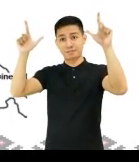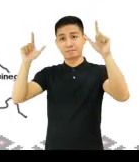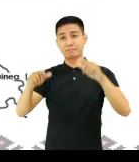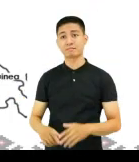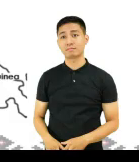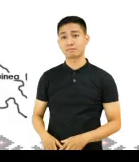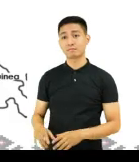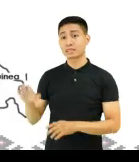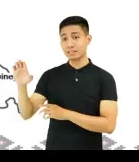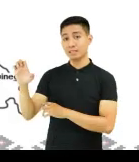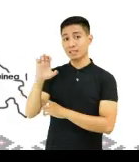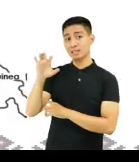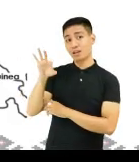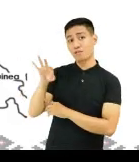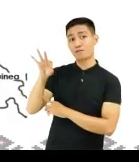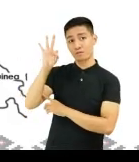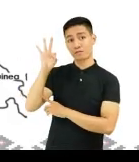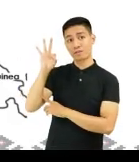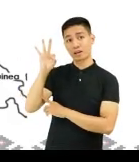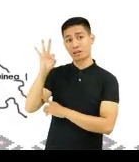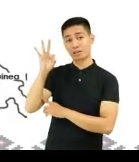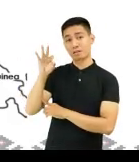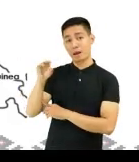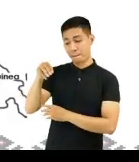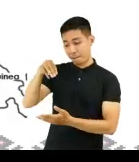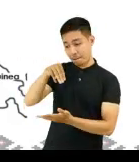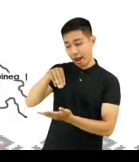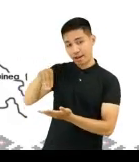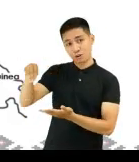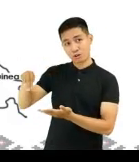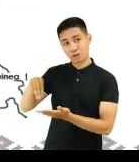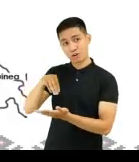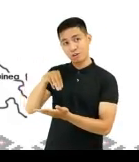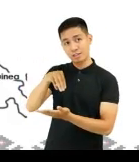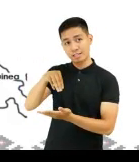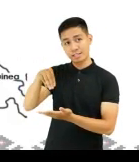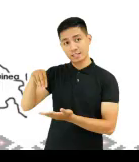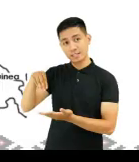Sa gawing silangan, matatagpuan natin ang kapuloan ng Micronesia.